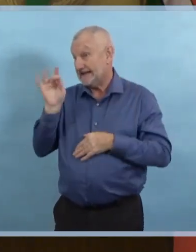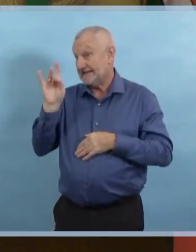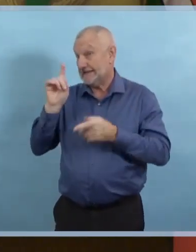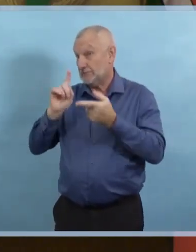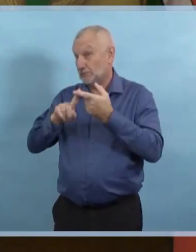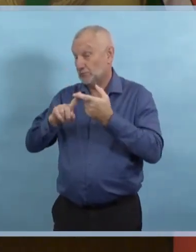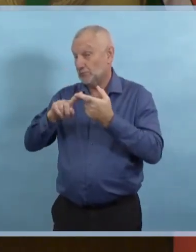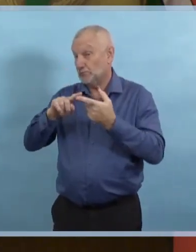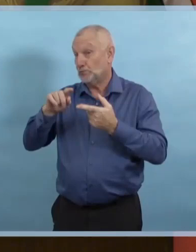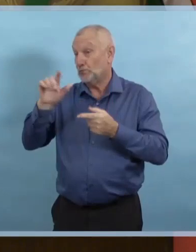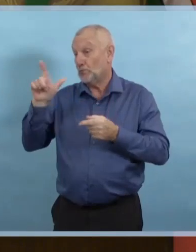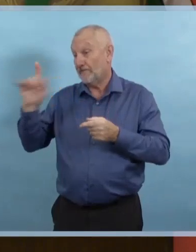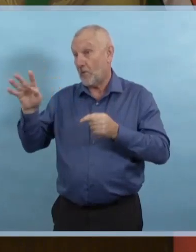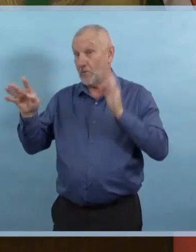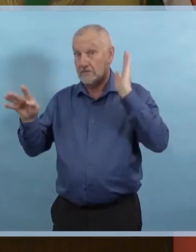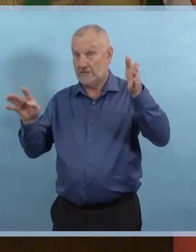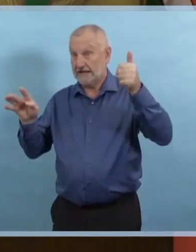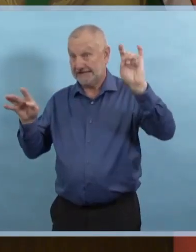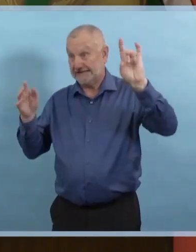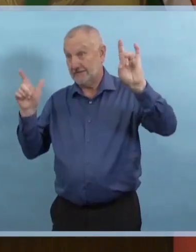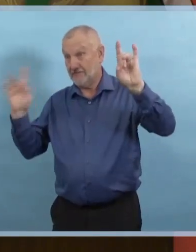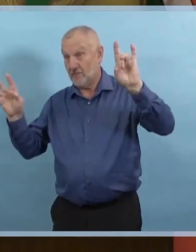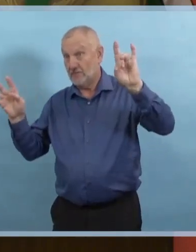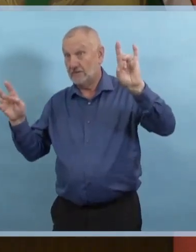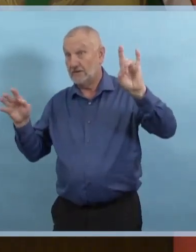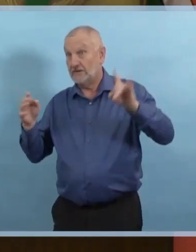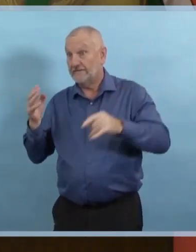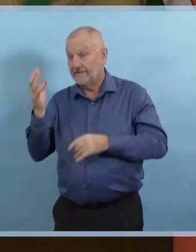Nous avons aussi annoncé 831 cas.